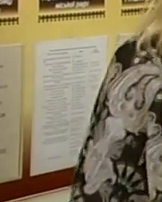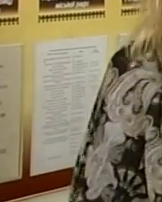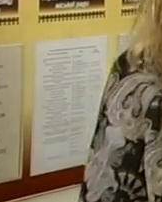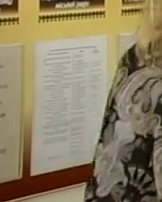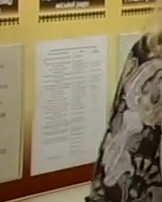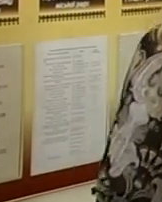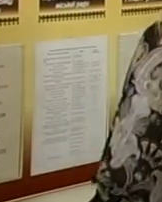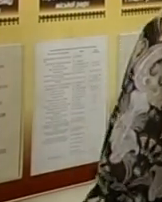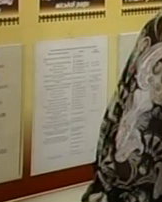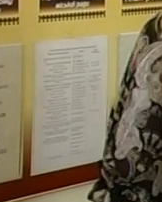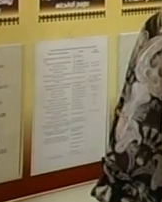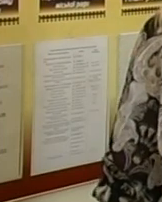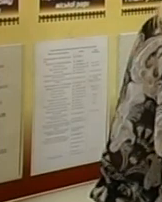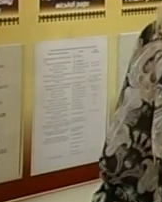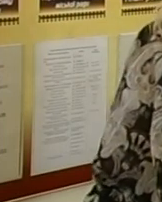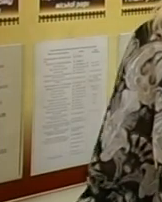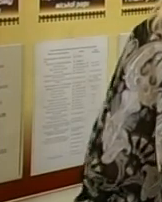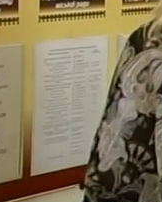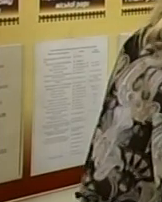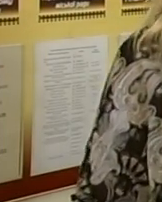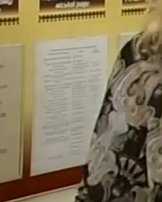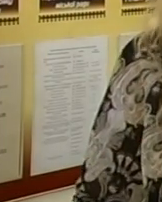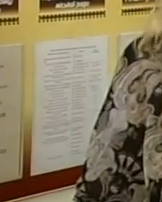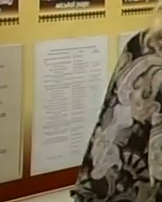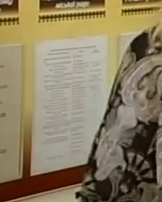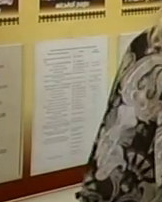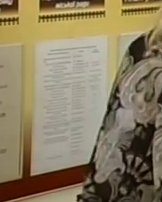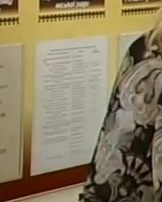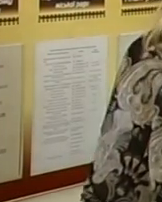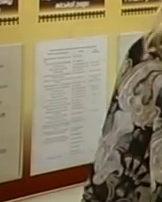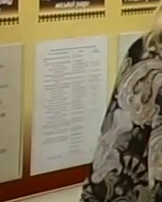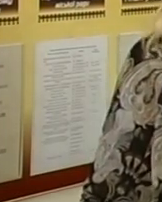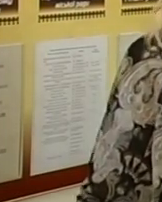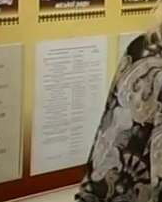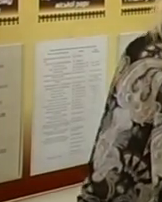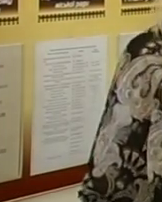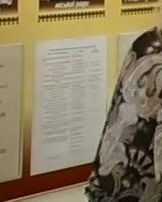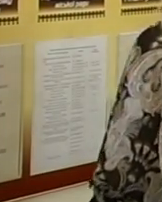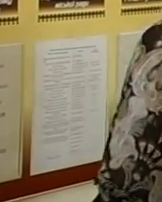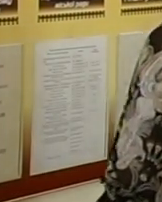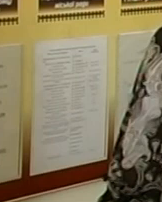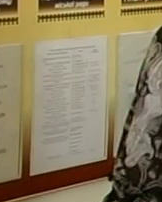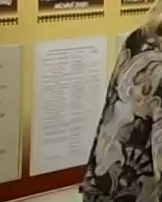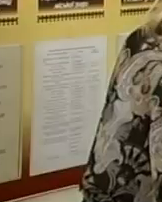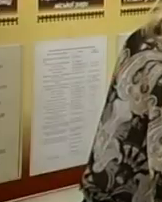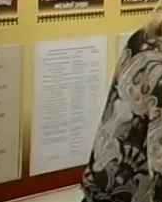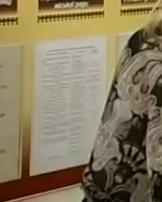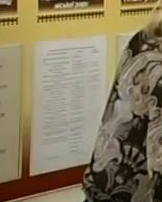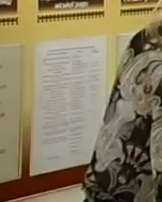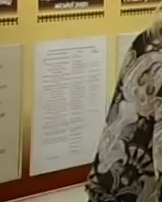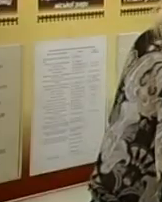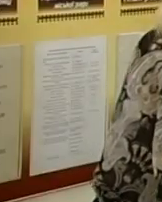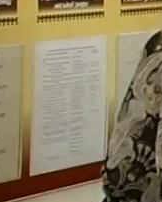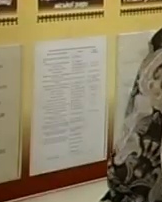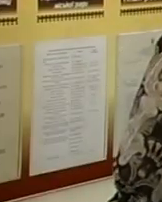як часто буває, з Китаю зараз нас в основному привозять, чи з Чехії,